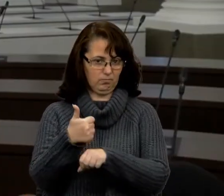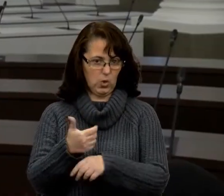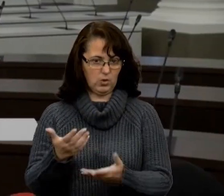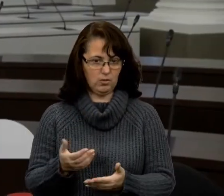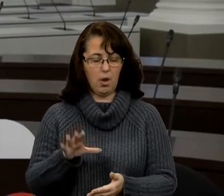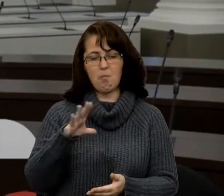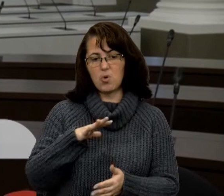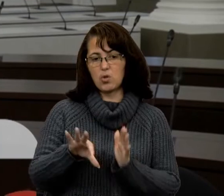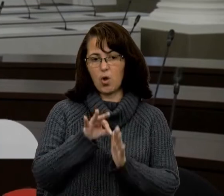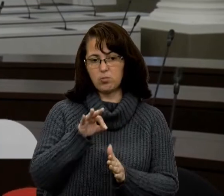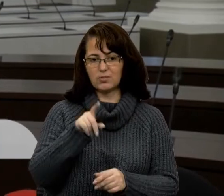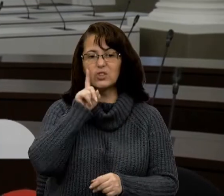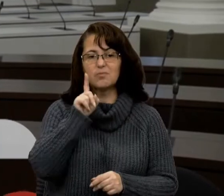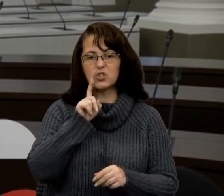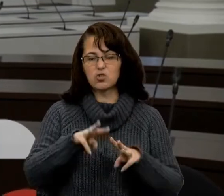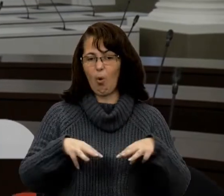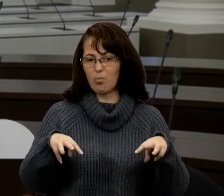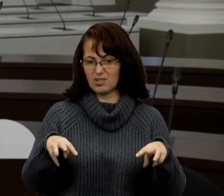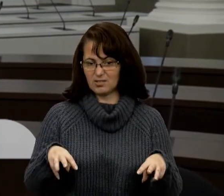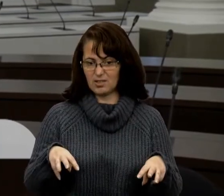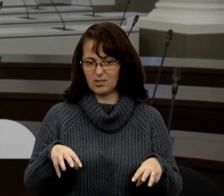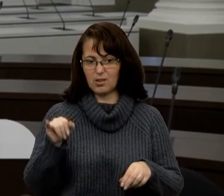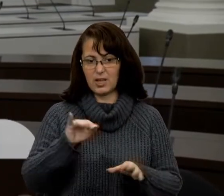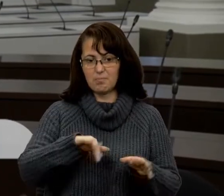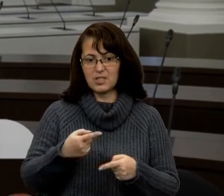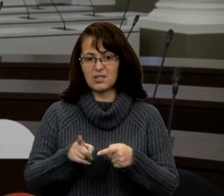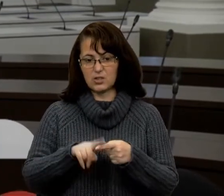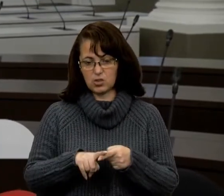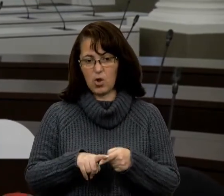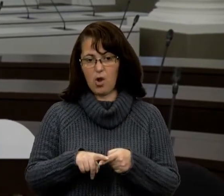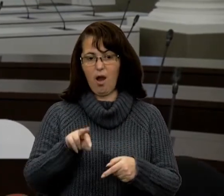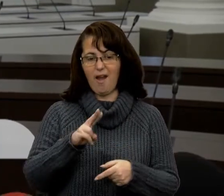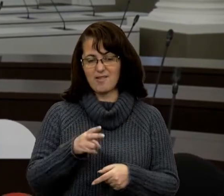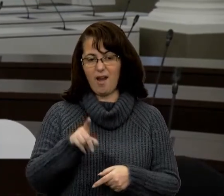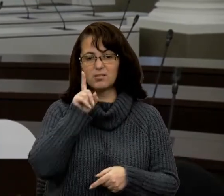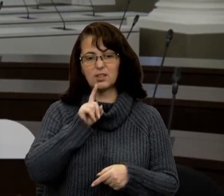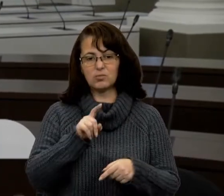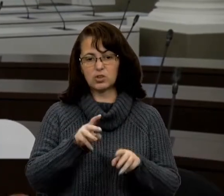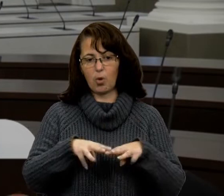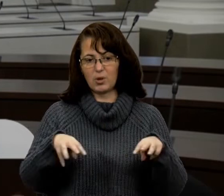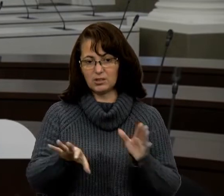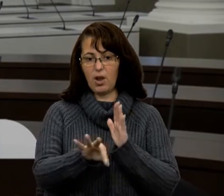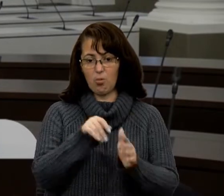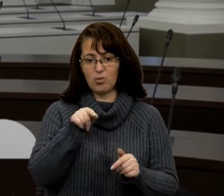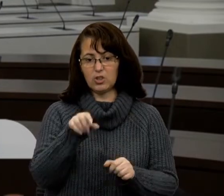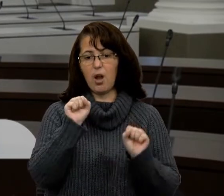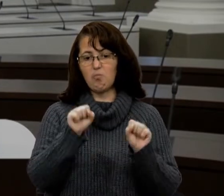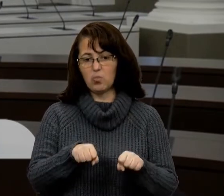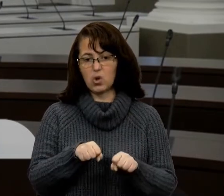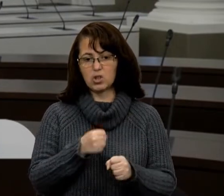обрано тимчасову президію, і після того, як тимчасову президію обрано, воно може починати